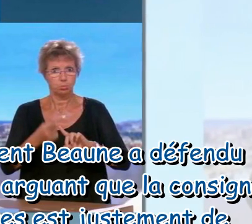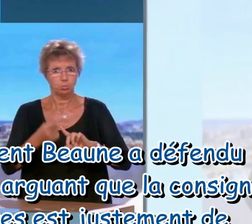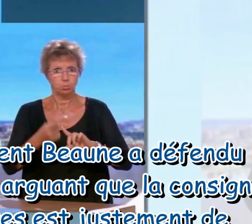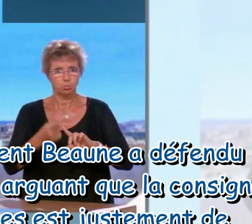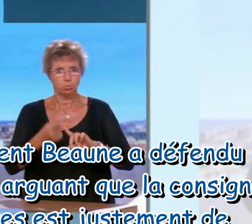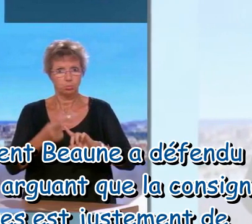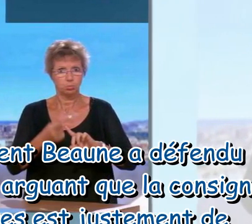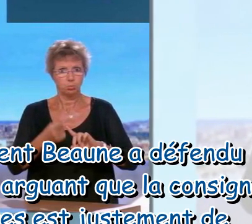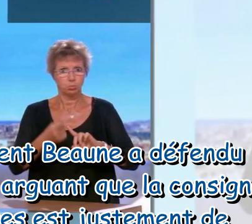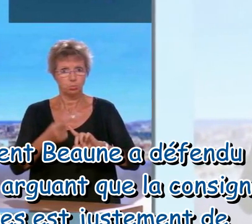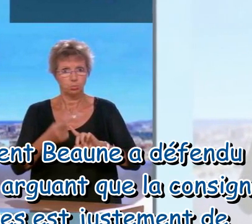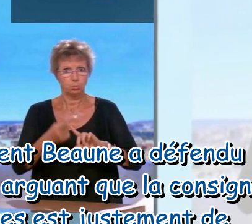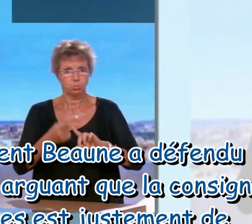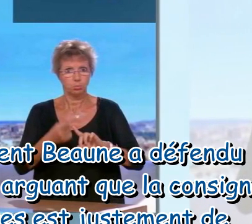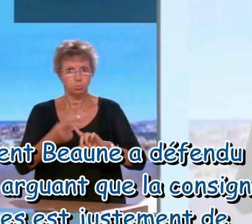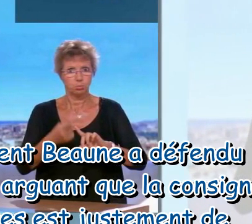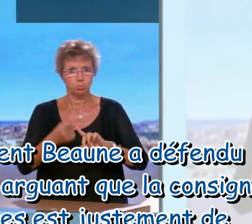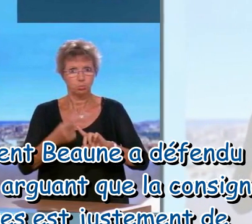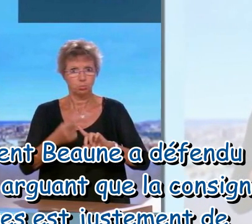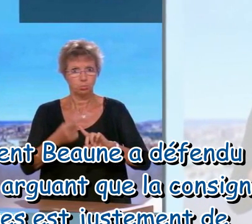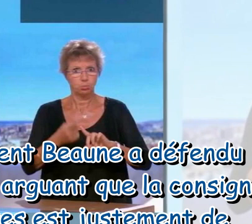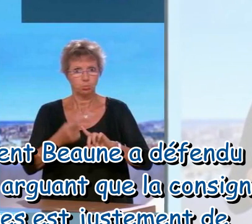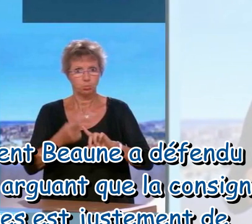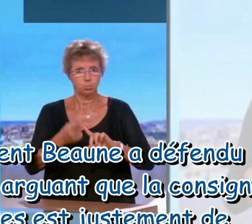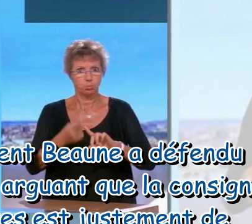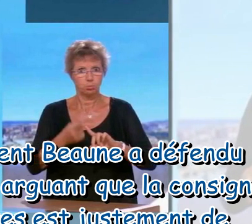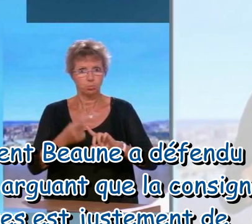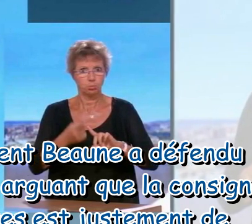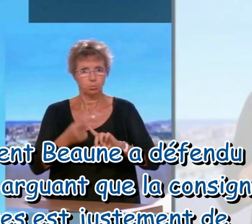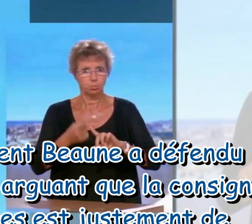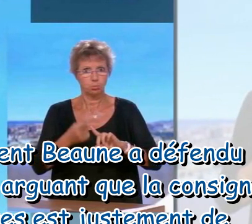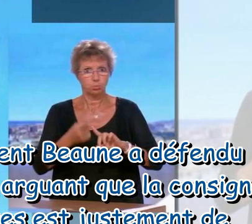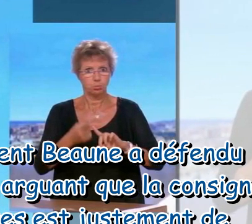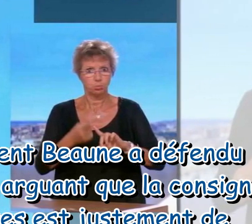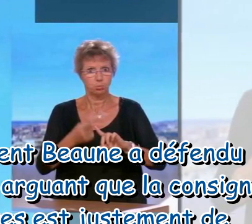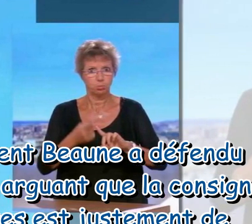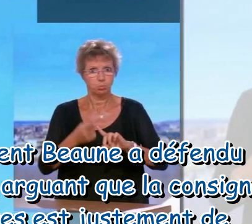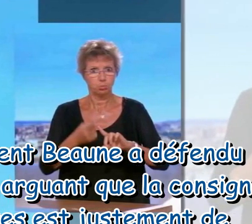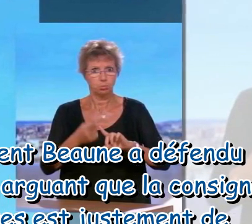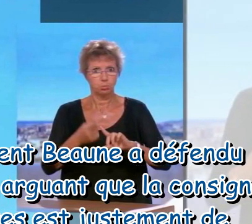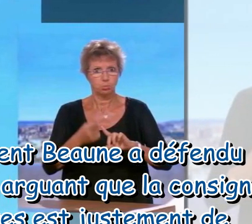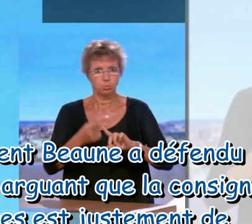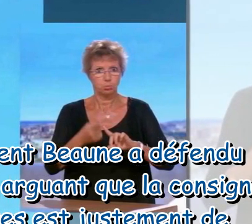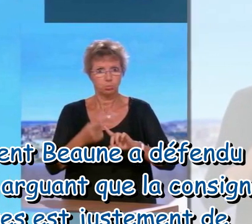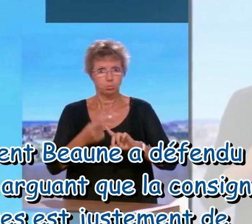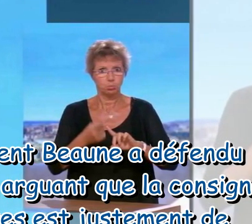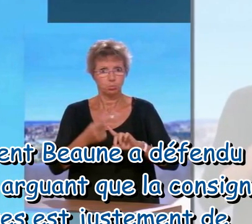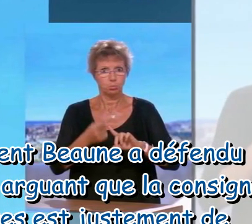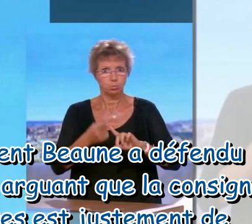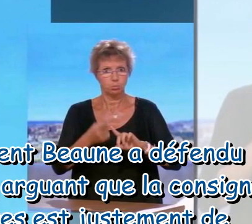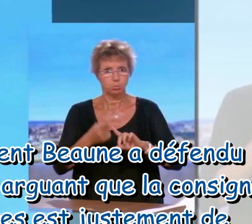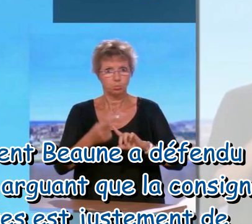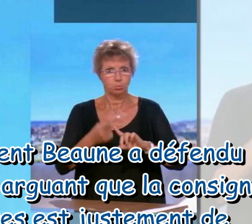Évoquant des questions de sécurité, Clément Beaune a défendu autant qu'il le pouvait sa première ministre, arguant que la consigne donnée par Elisabeth